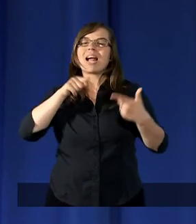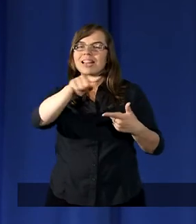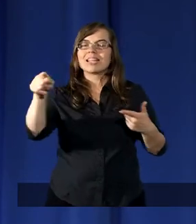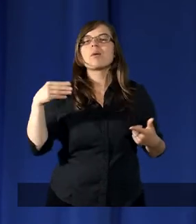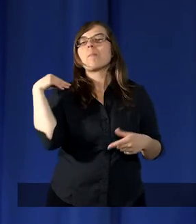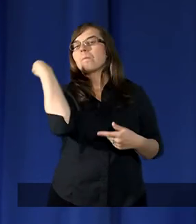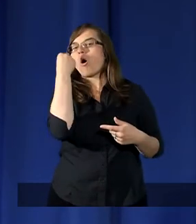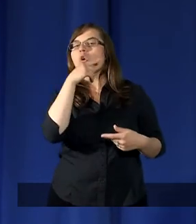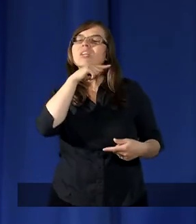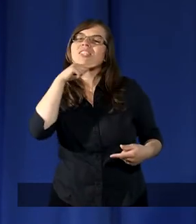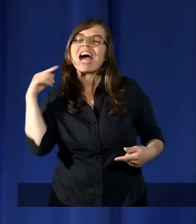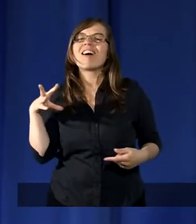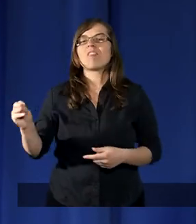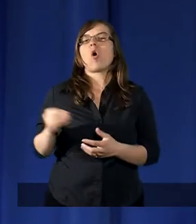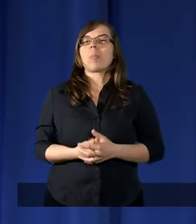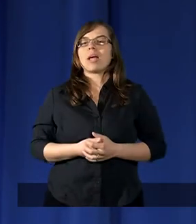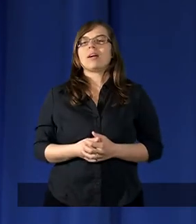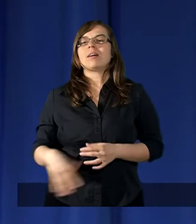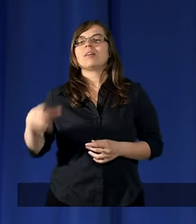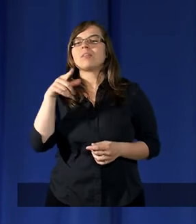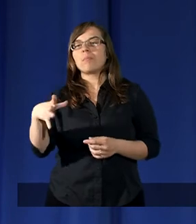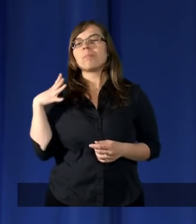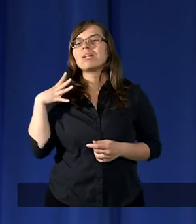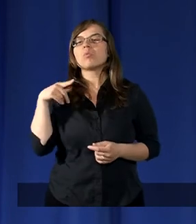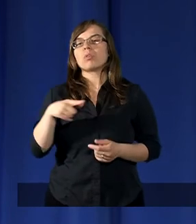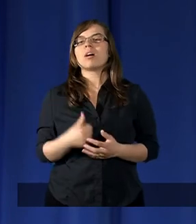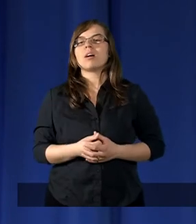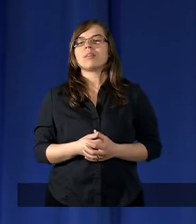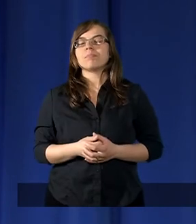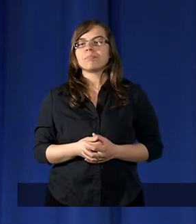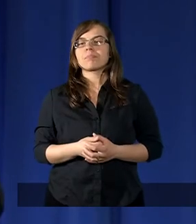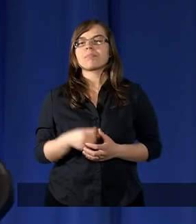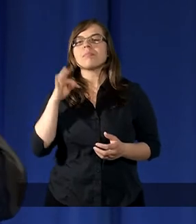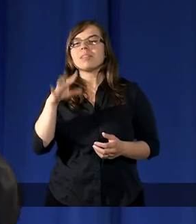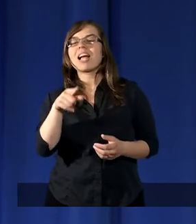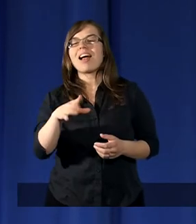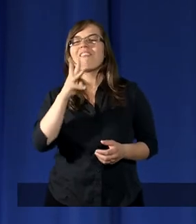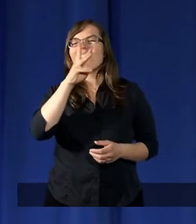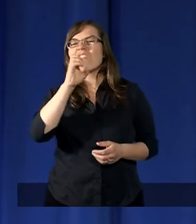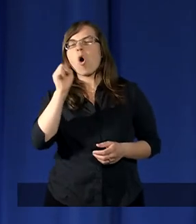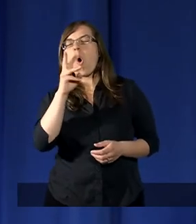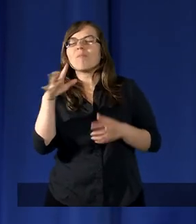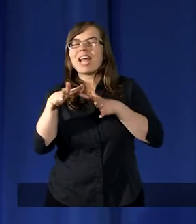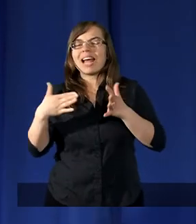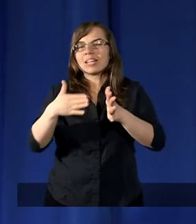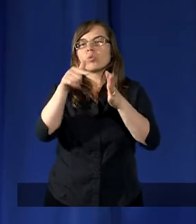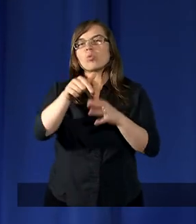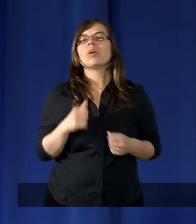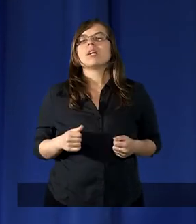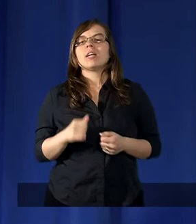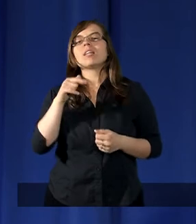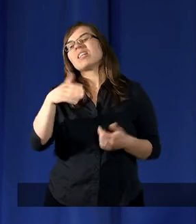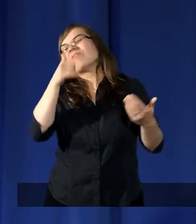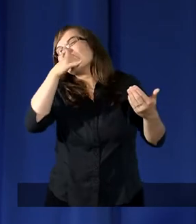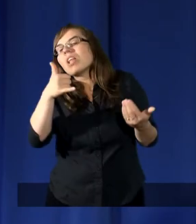Morze Czerwone, z tyłu byli w takim wąwozie, czy nie bardzo mogli